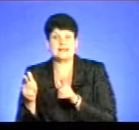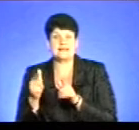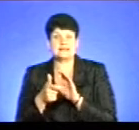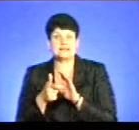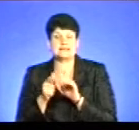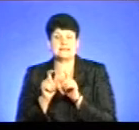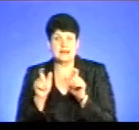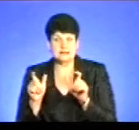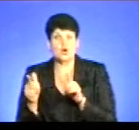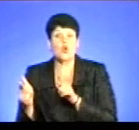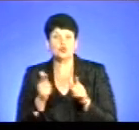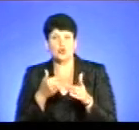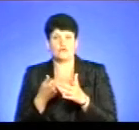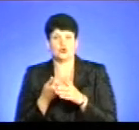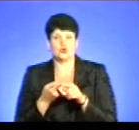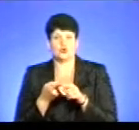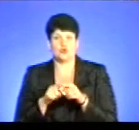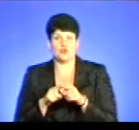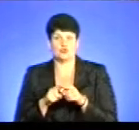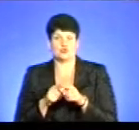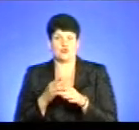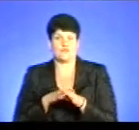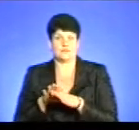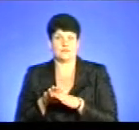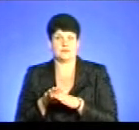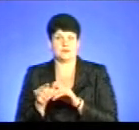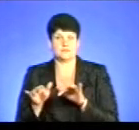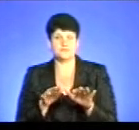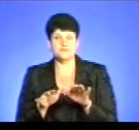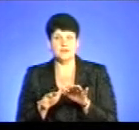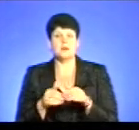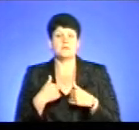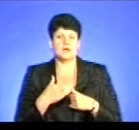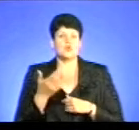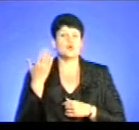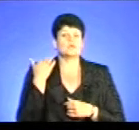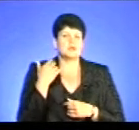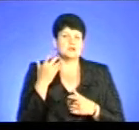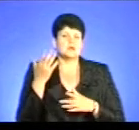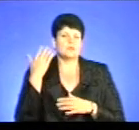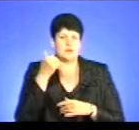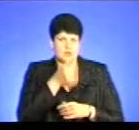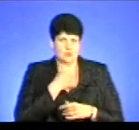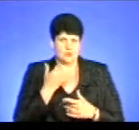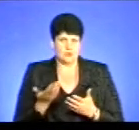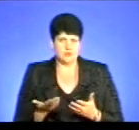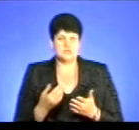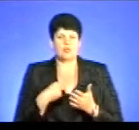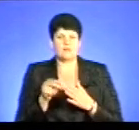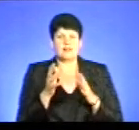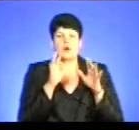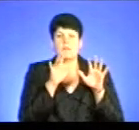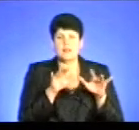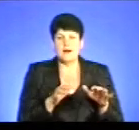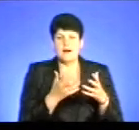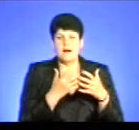готові до реалізації цього креку? Як я вже сказав, ми готувалися ще в попередньому році. Тобто, ми і купили обладнання,